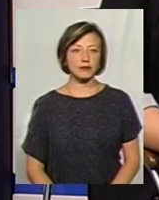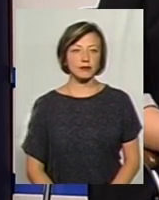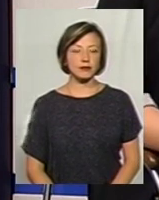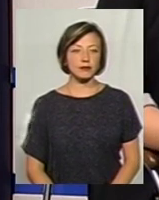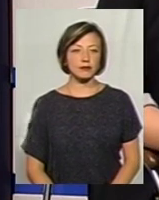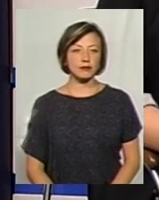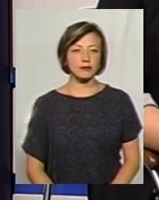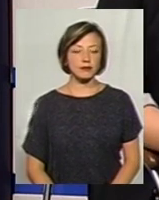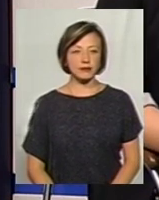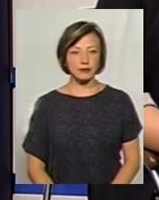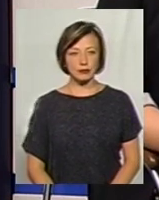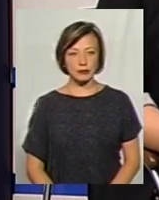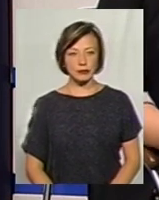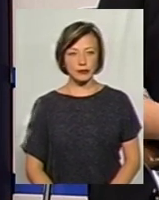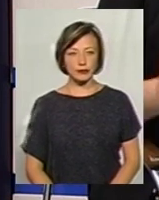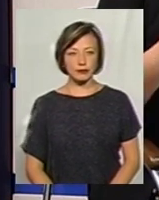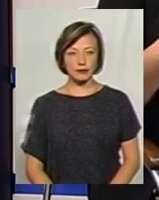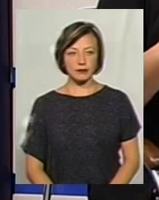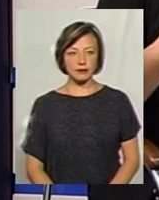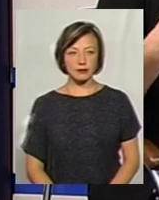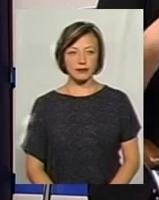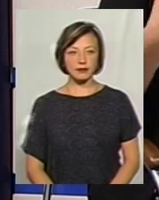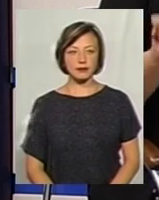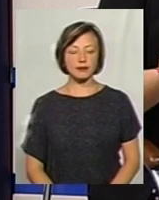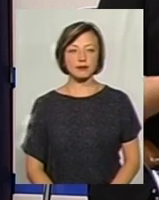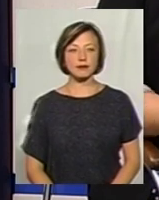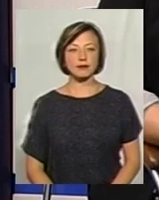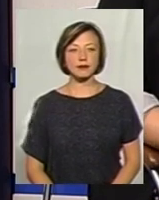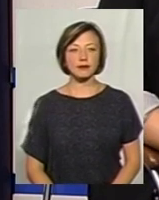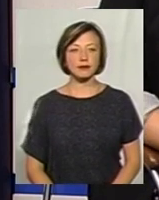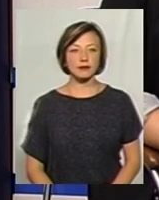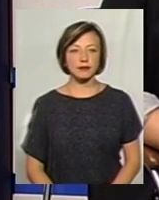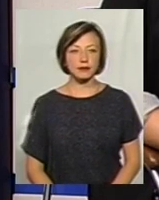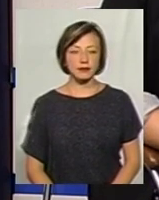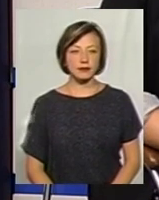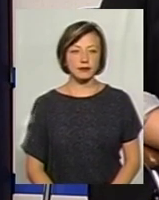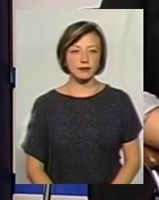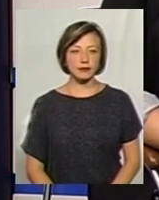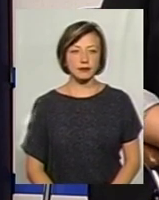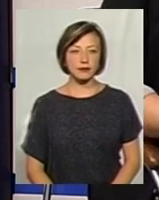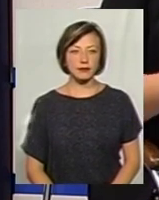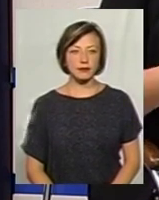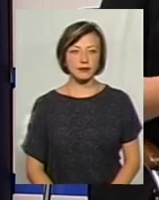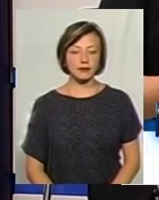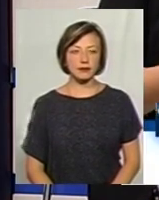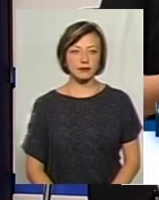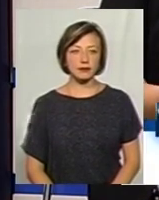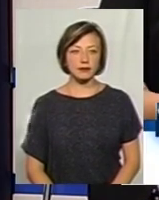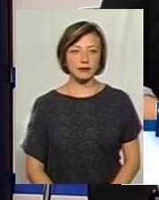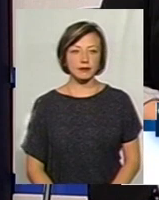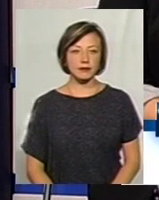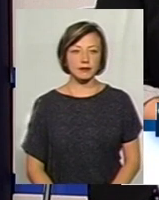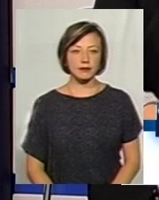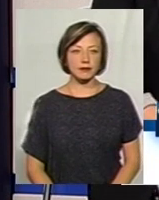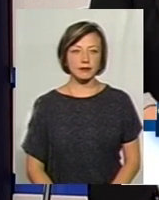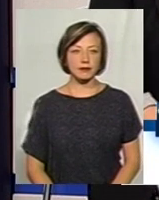зовсім погоджуємося. Чому? Тому що у вас, ну, слухач вас, ми дійшли думки, що якось так у